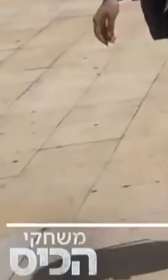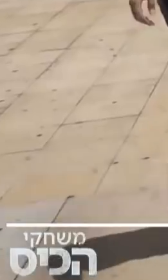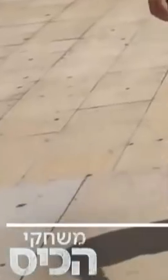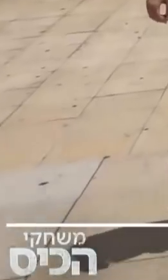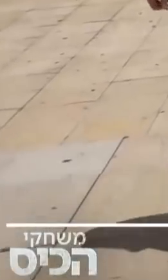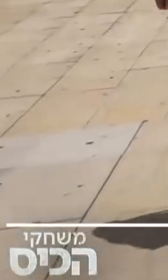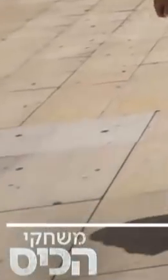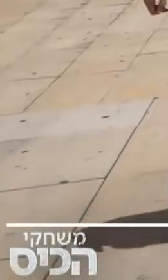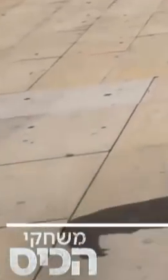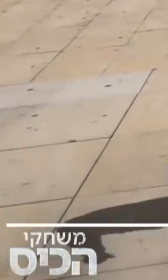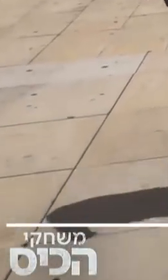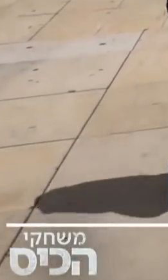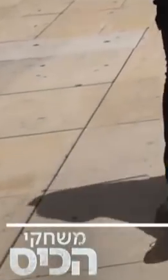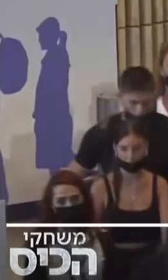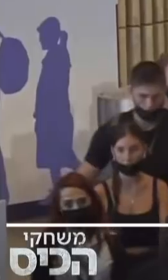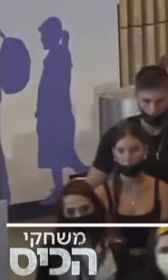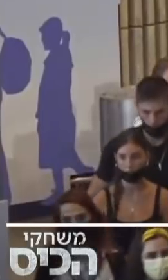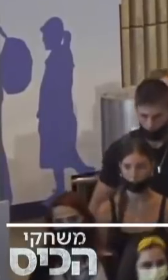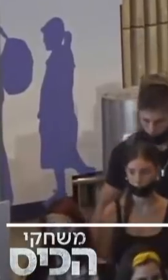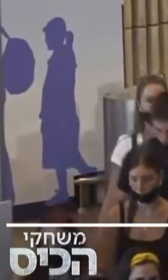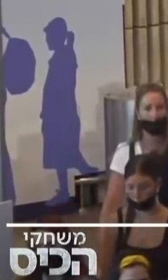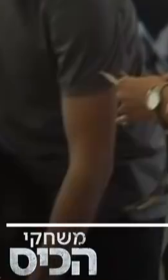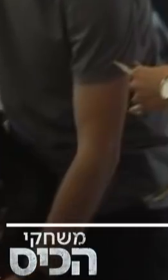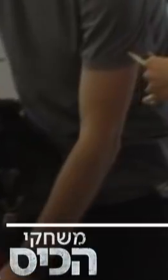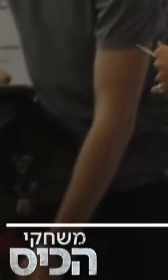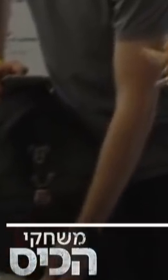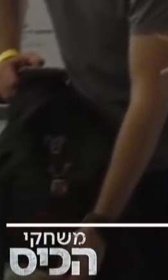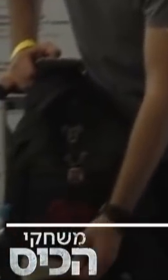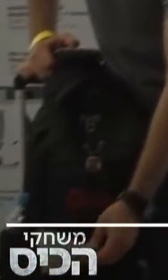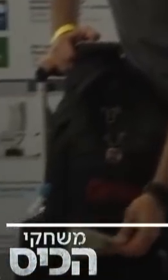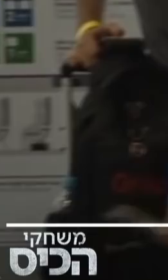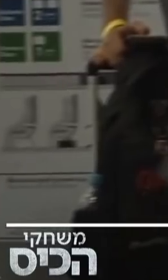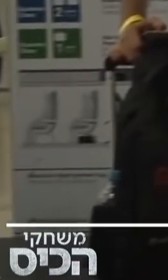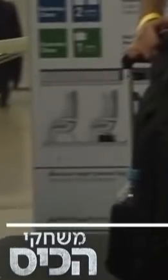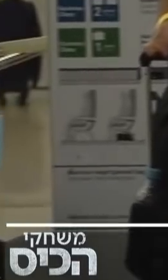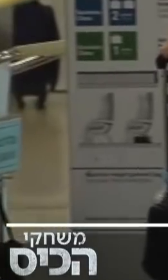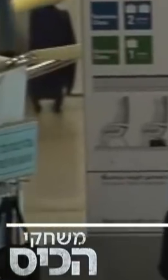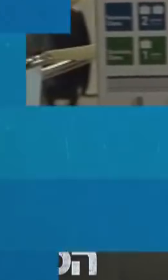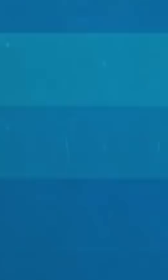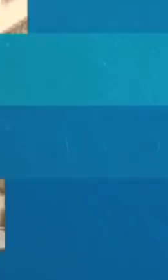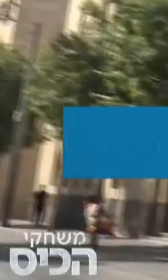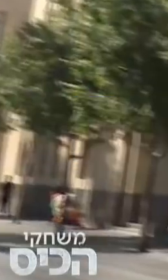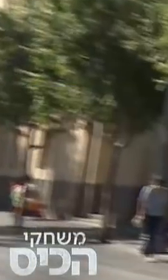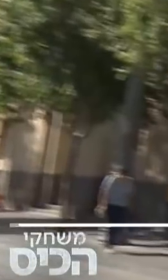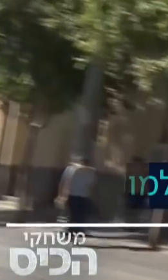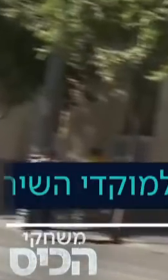הוכלת על הגברת האכיפה בתחום ואוספת שוטרים בין הטבג כדי לאכוף את חובת הטיאת המסכות בשדה.